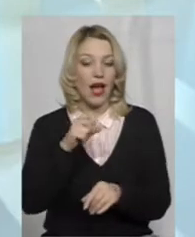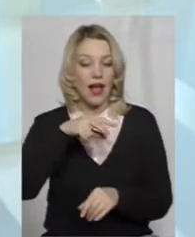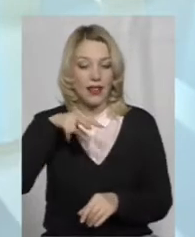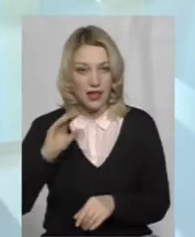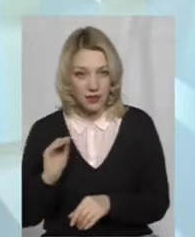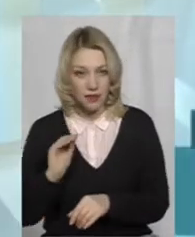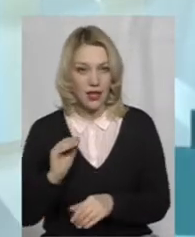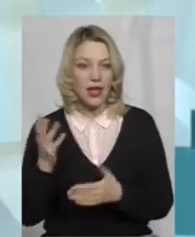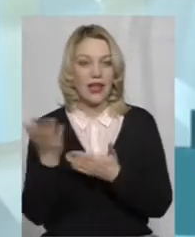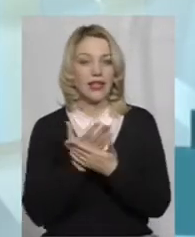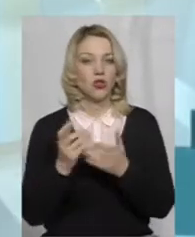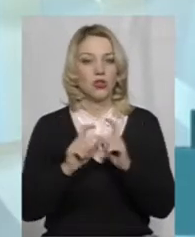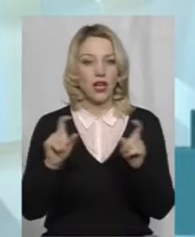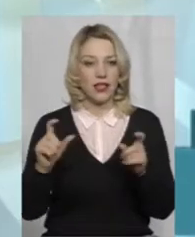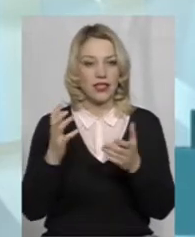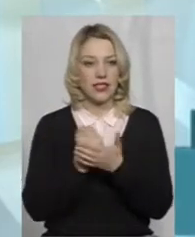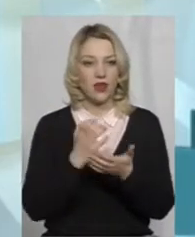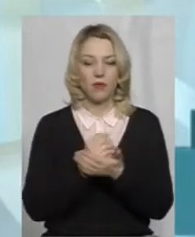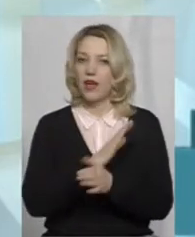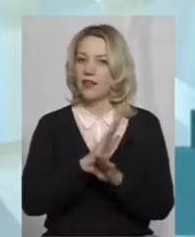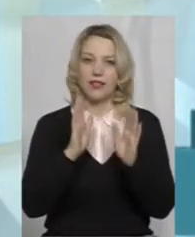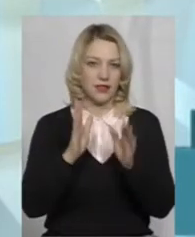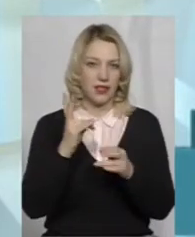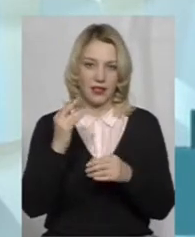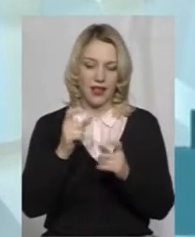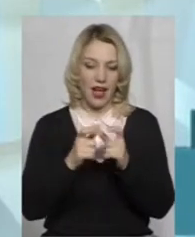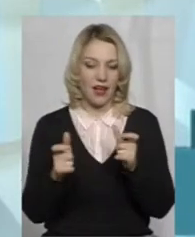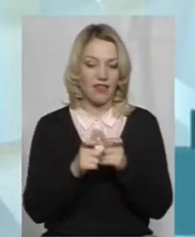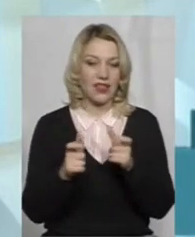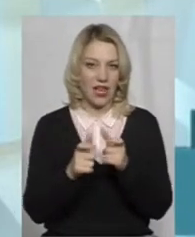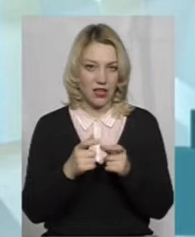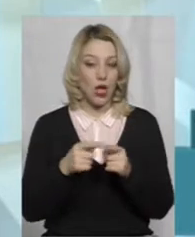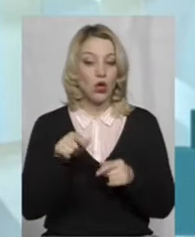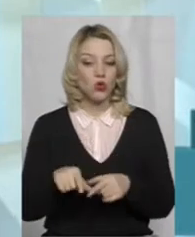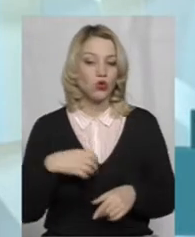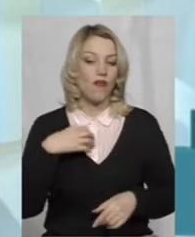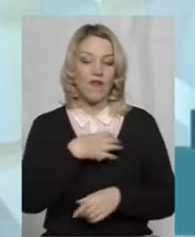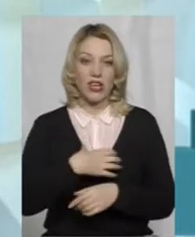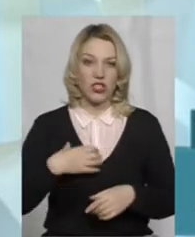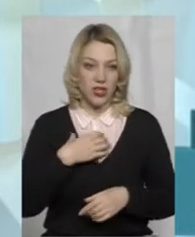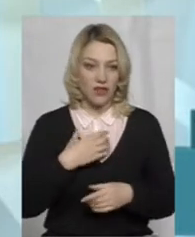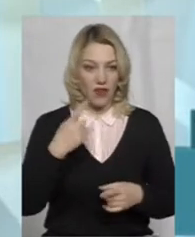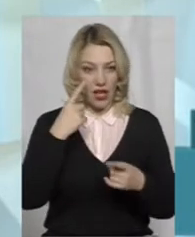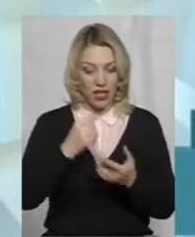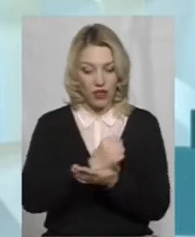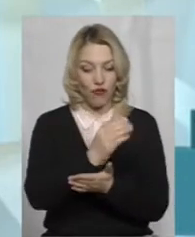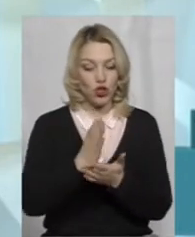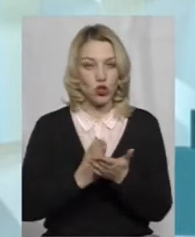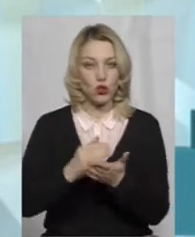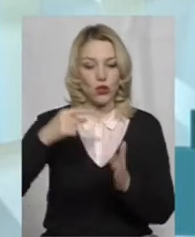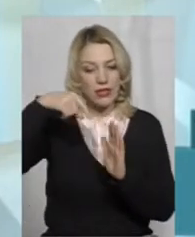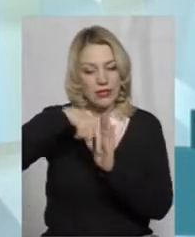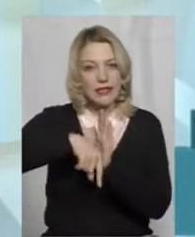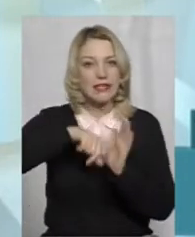заробляє не тільки на квитках. От, до речі. Тут дуже важлива інфраструктура самого